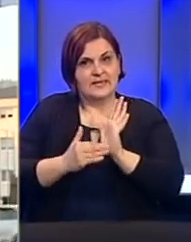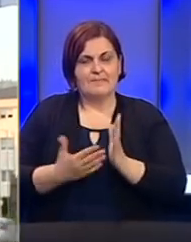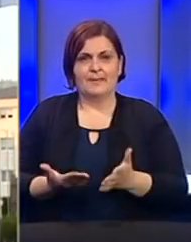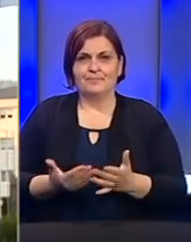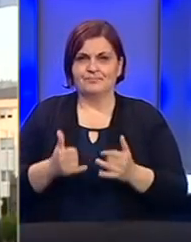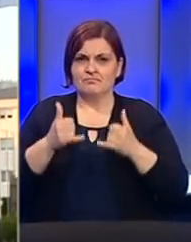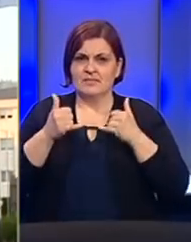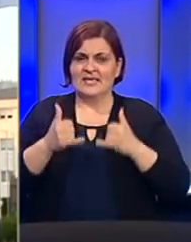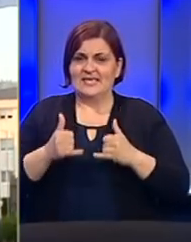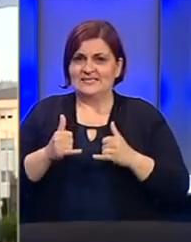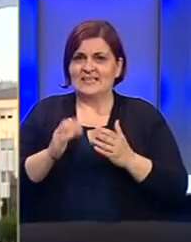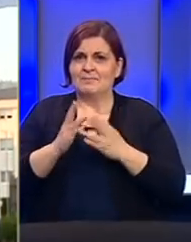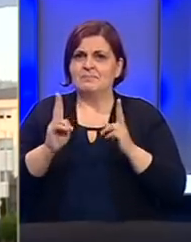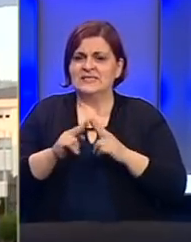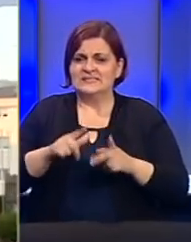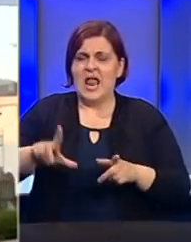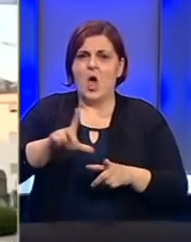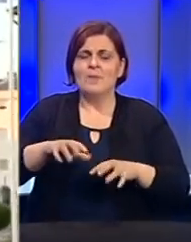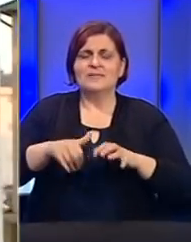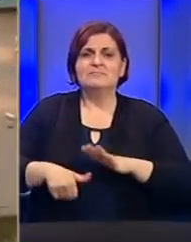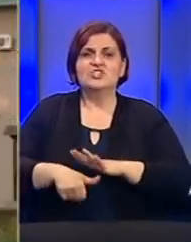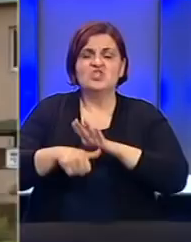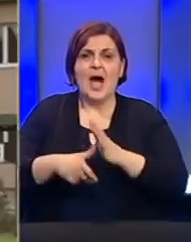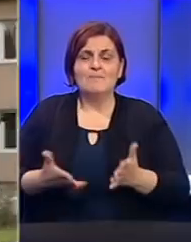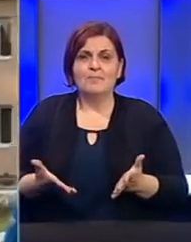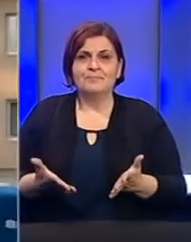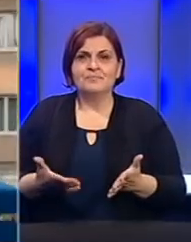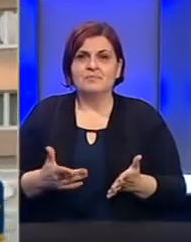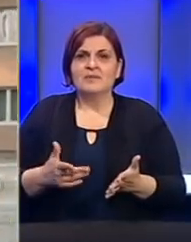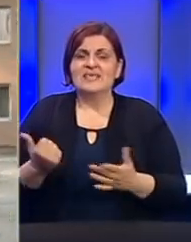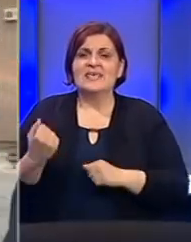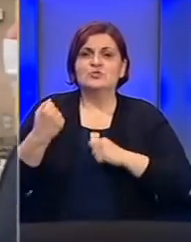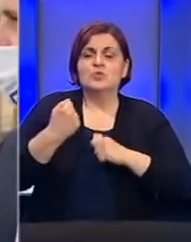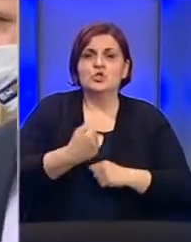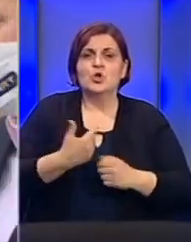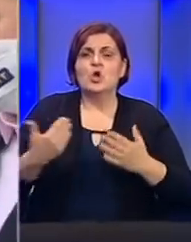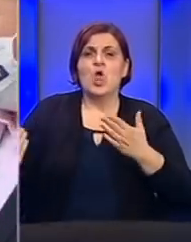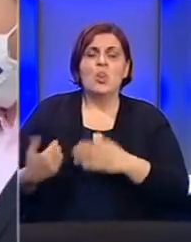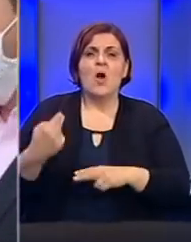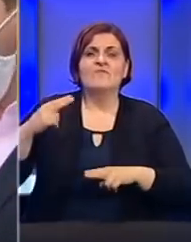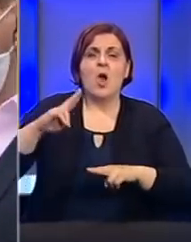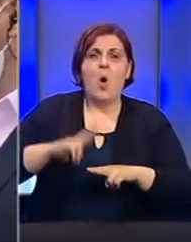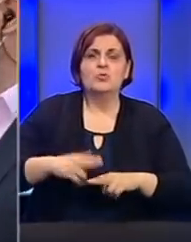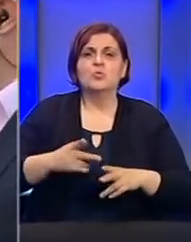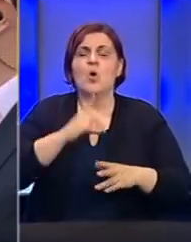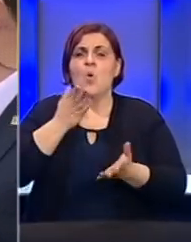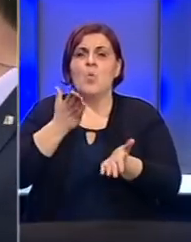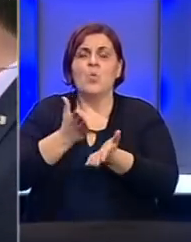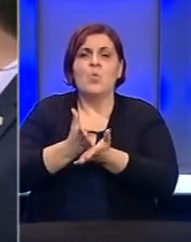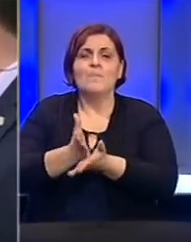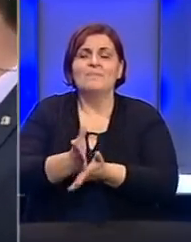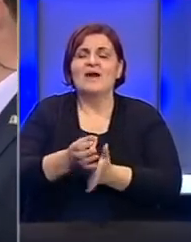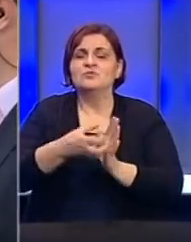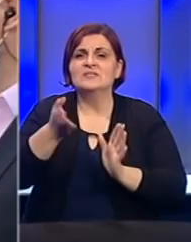Sada ste se sastali sa lokalnim kriznim štabom. Jesu danesene neke nove odluke? Evo u kom pravcu da li liči